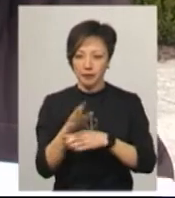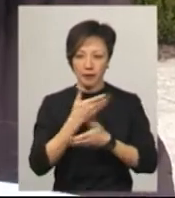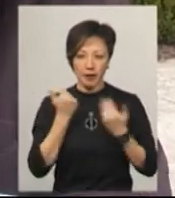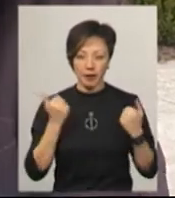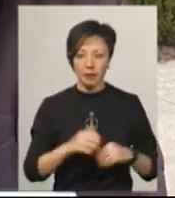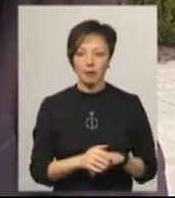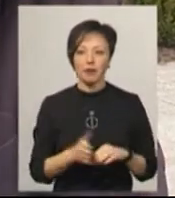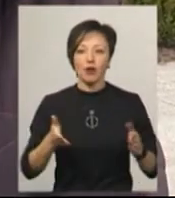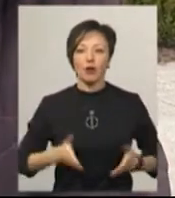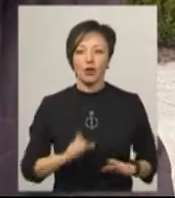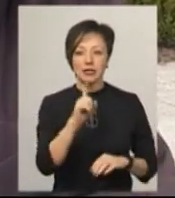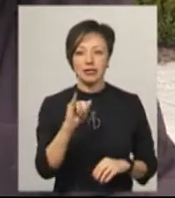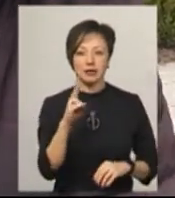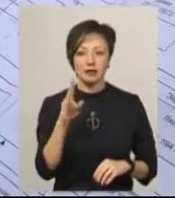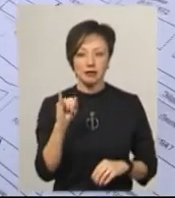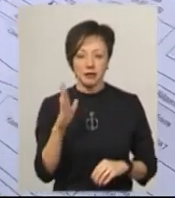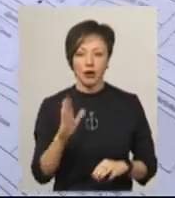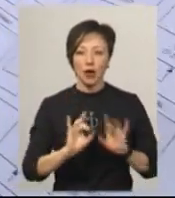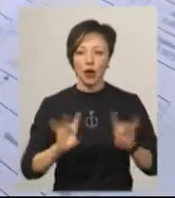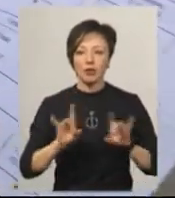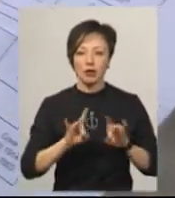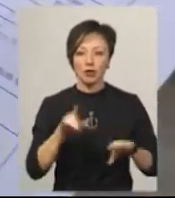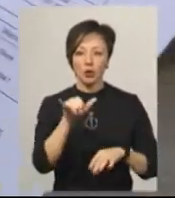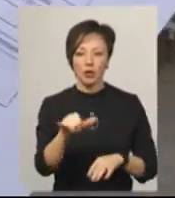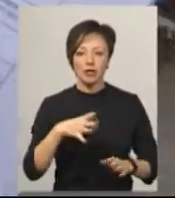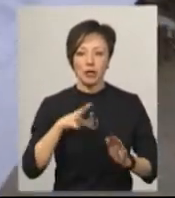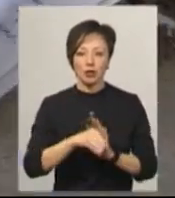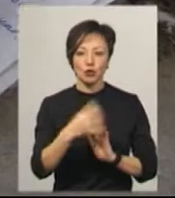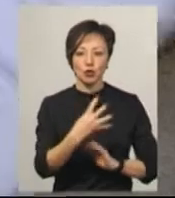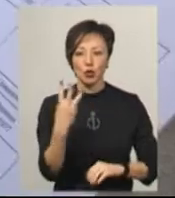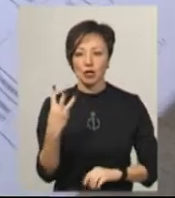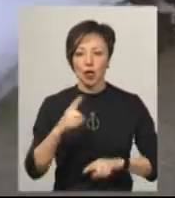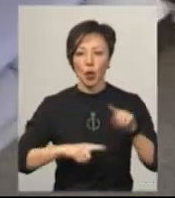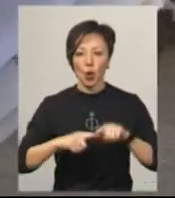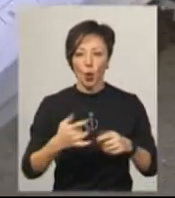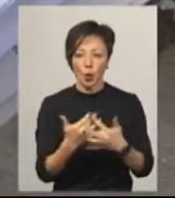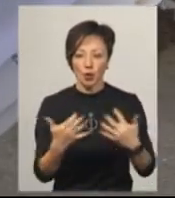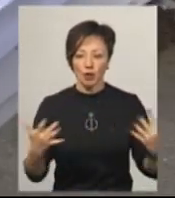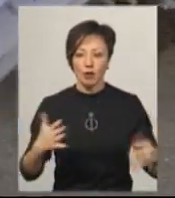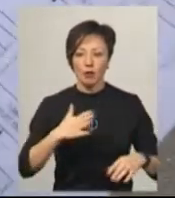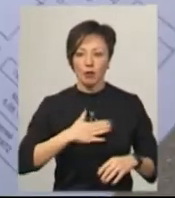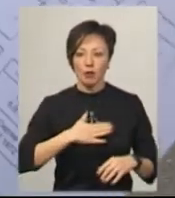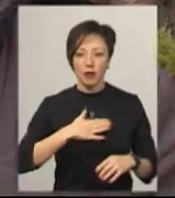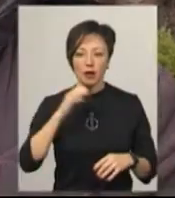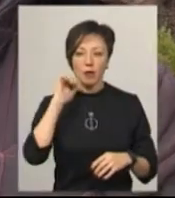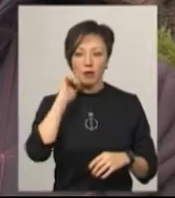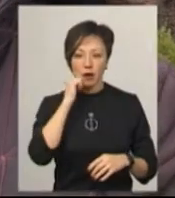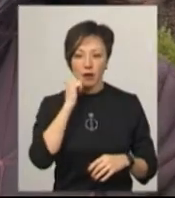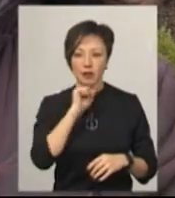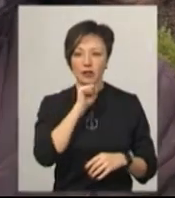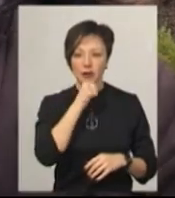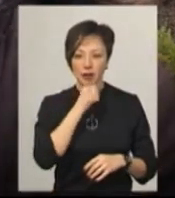Уродженка Зінькова Сусана Кац розповідає, під час Голокосту в неї загинули 43 родичі. Моя бабушка, дедушка,